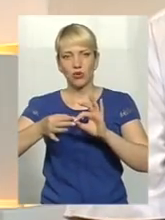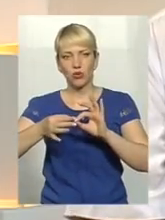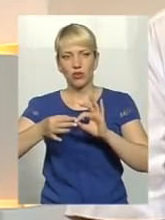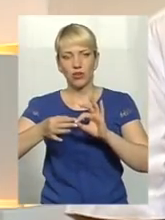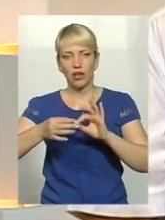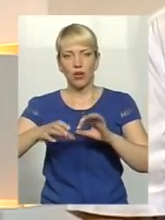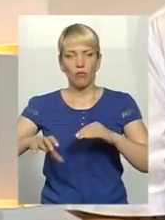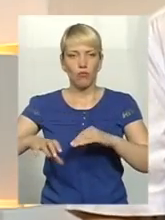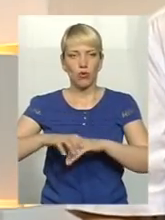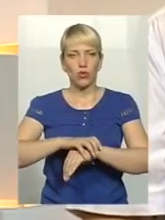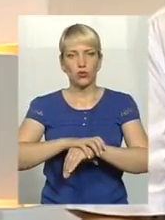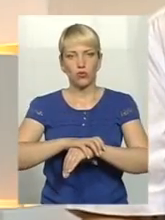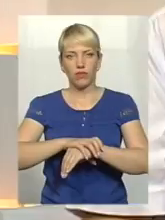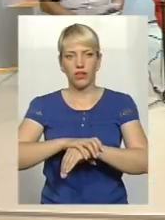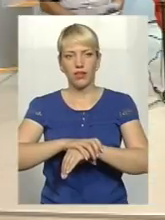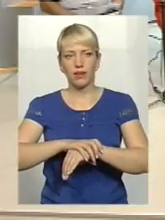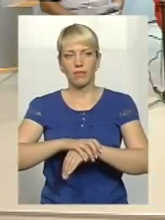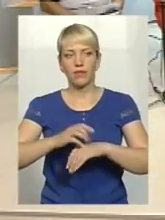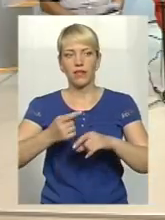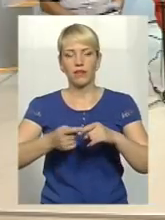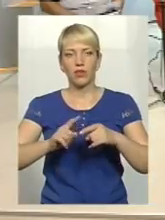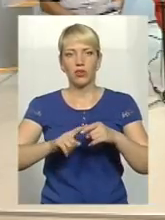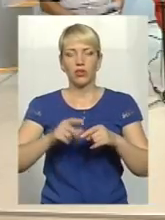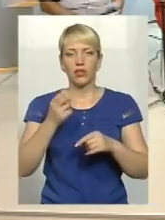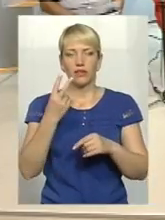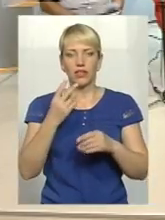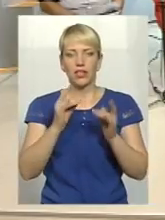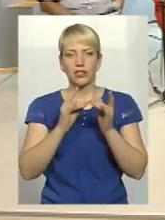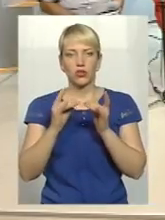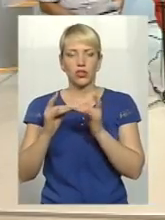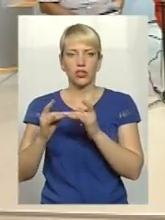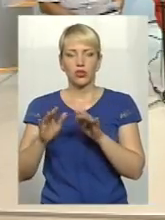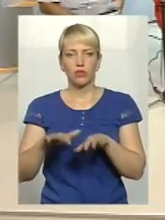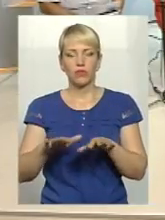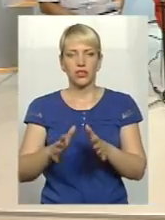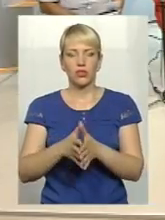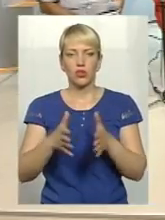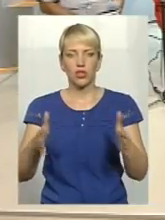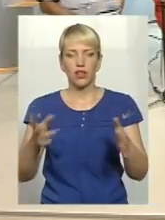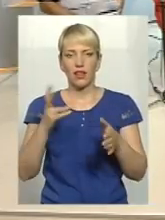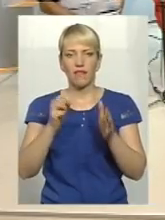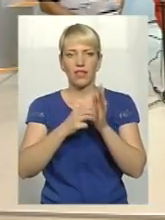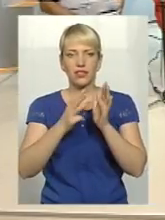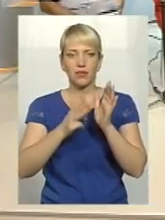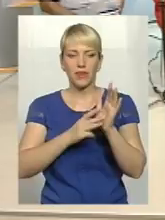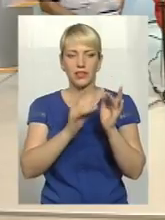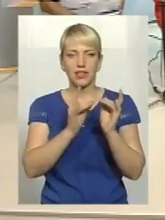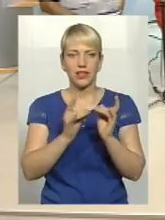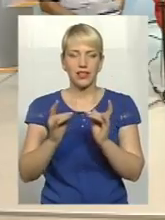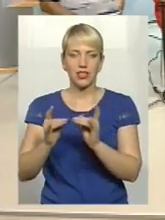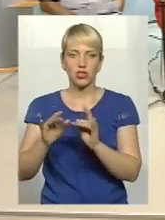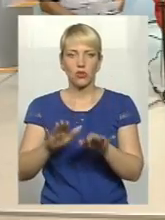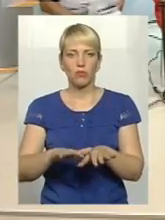протезування, воно було на 12 ліжков місць, зараз розширено до 18 ліжков місць, на даний час